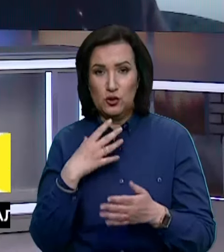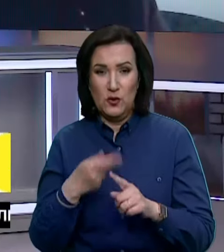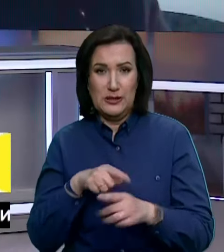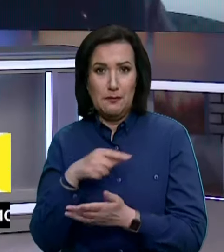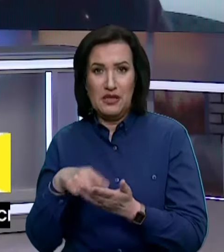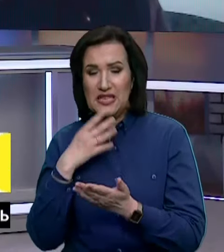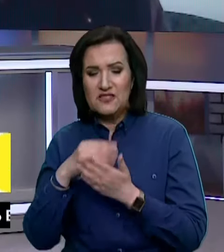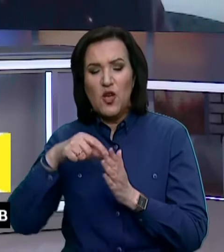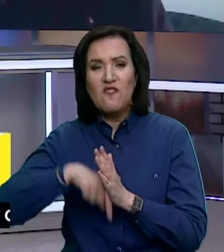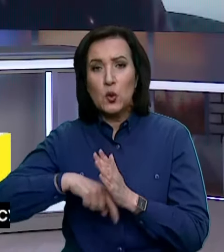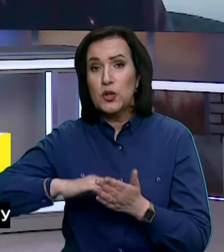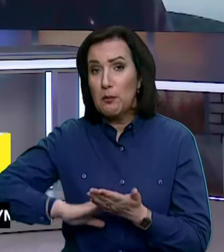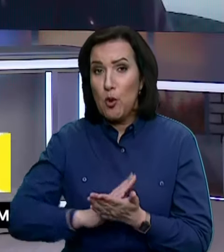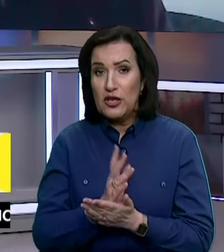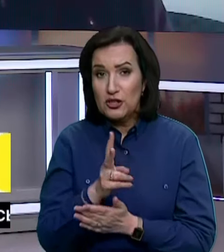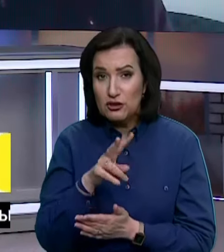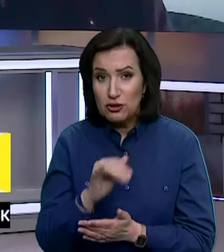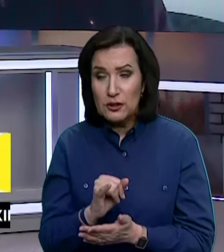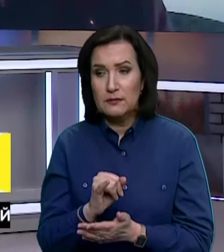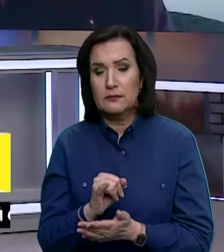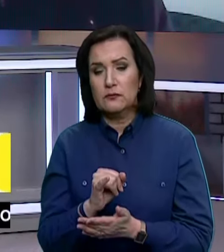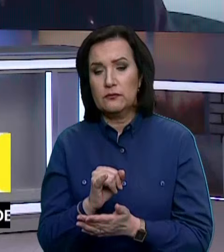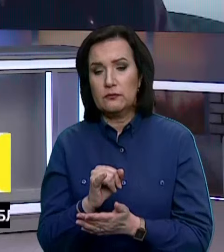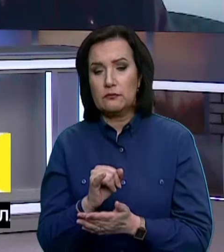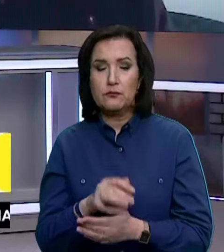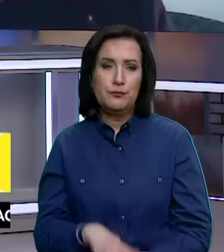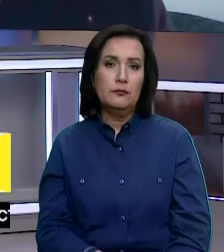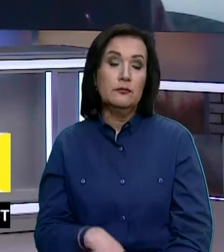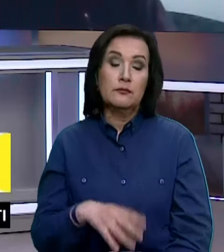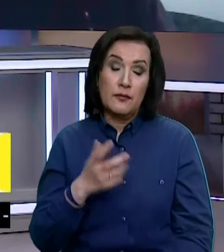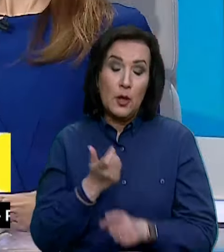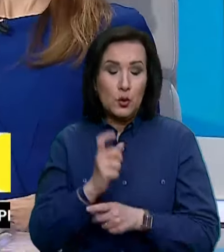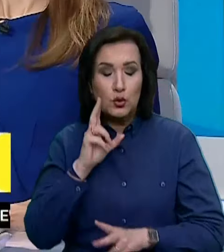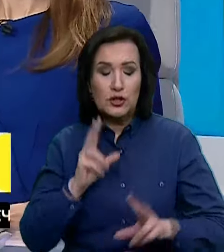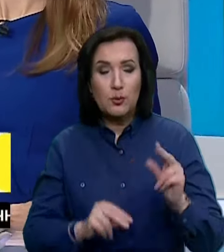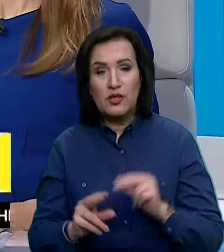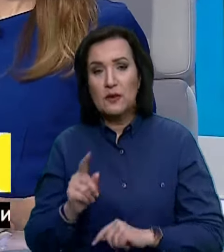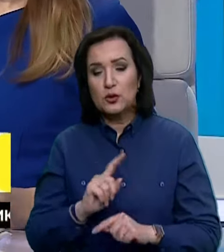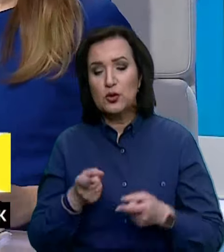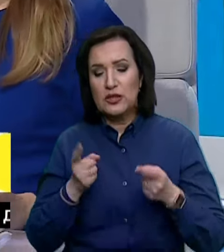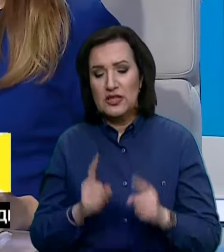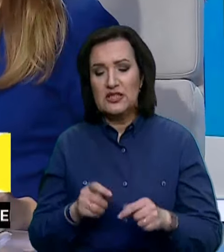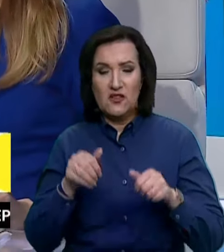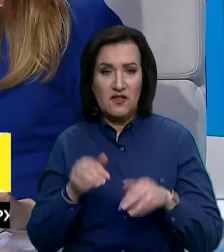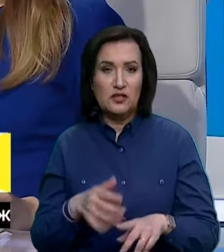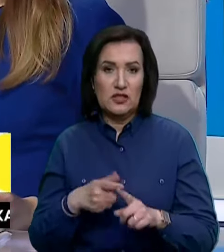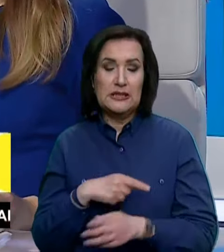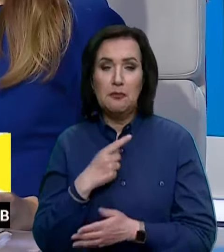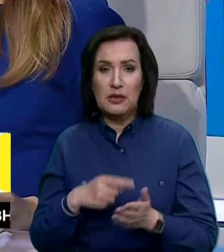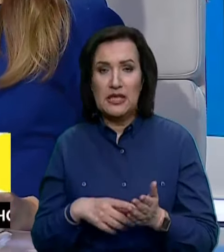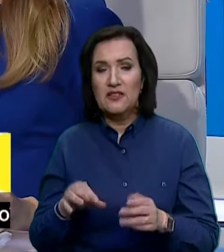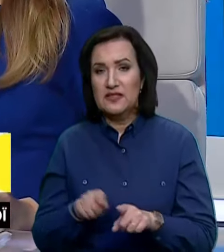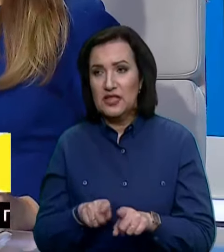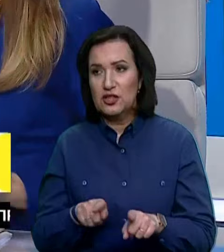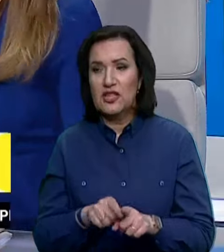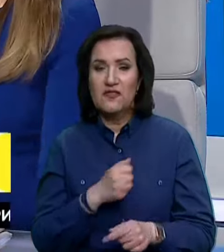власні питання свої внутріполітичні. Пан Андрій, дуже сподіваємося, що дійсно вирішать вони ці питання.